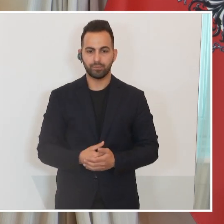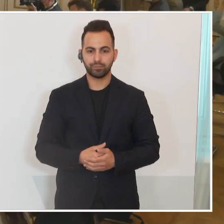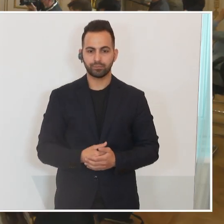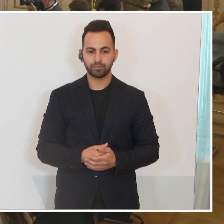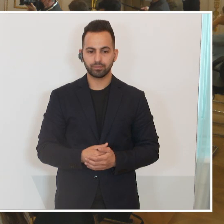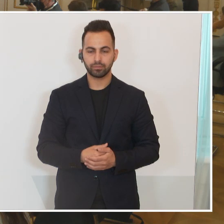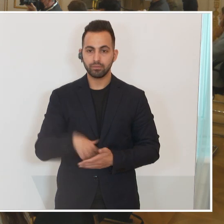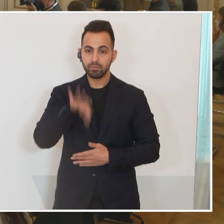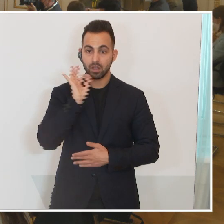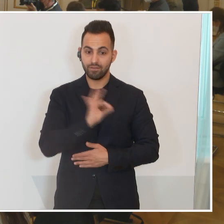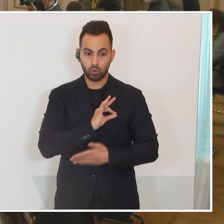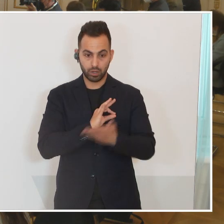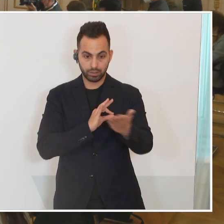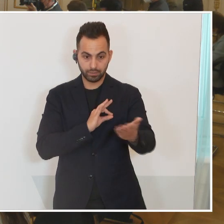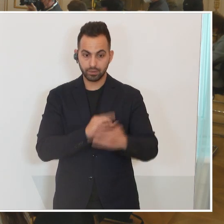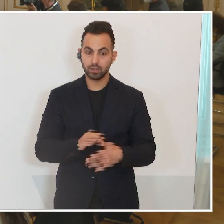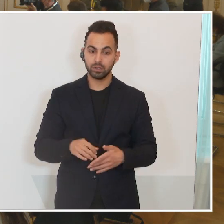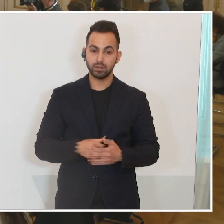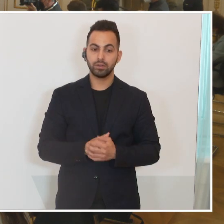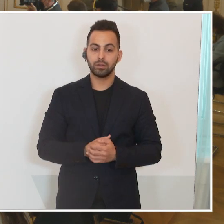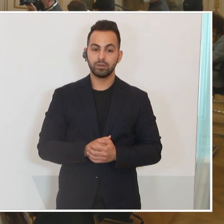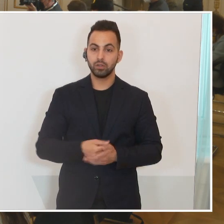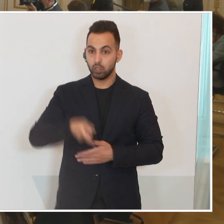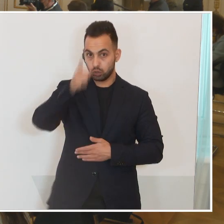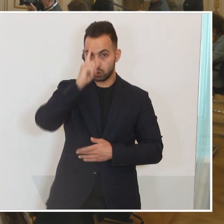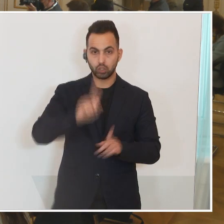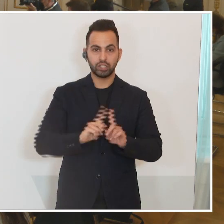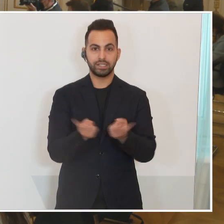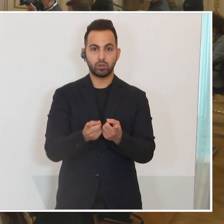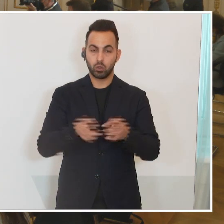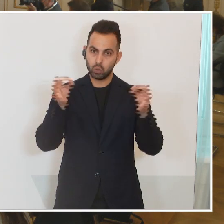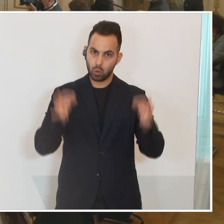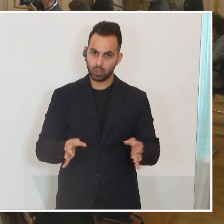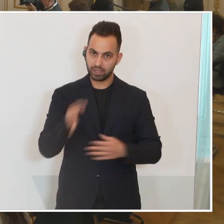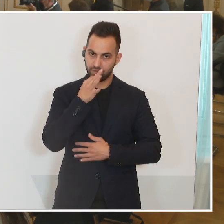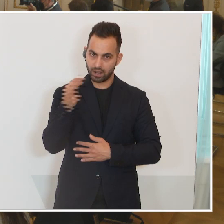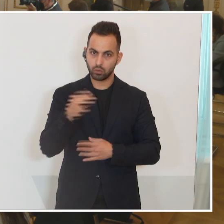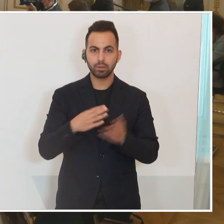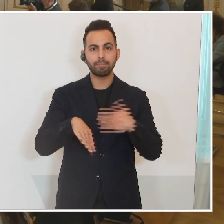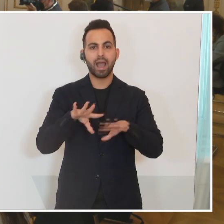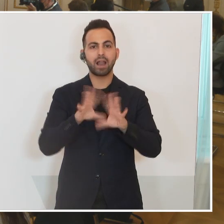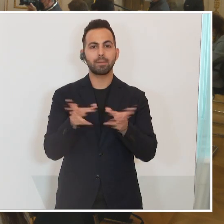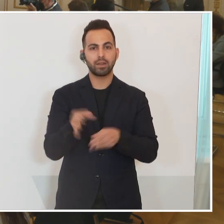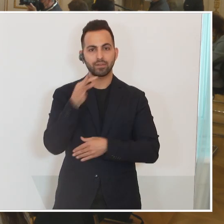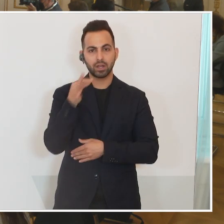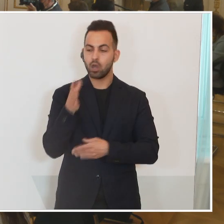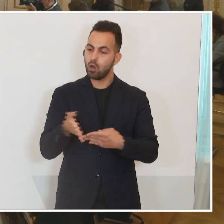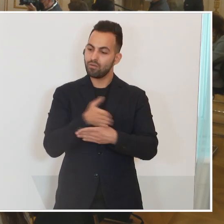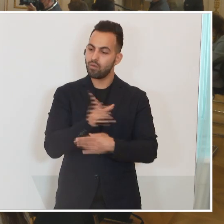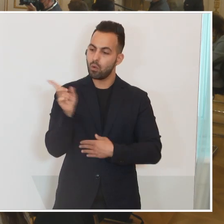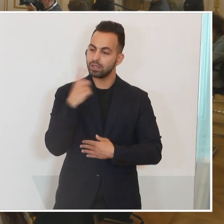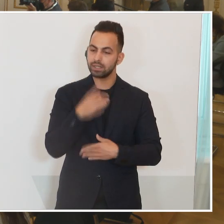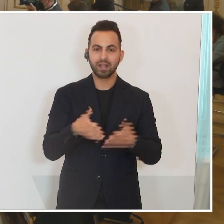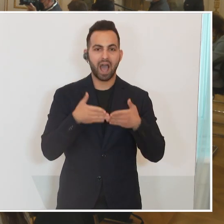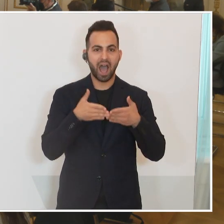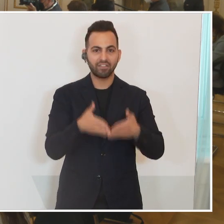Nächste Frage, Frau Kollegin Dott. Eine konkrete, Karl Weiz, die Deutsche Zeitung, eine konkrete und etwas allgemeinere. Sie hatten zu Recht eben auf die Notwendigkeit der